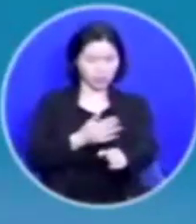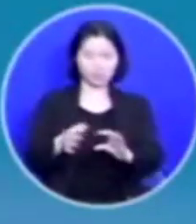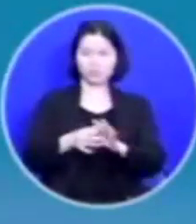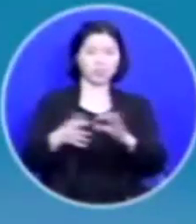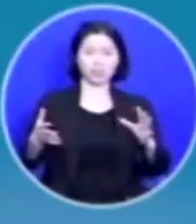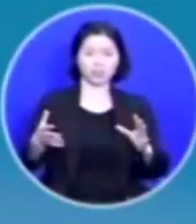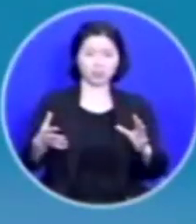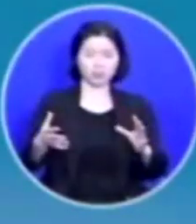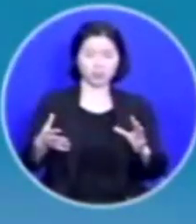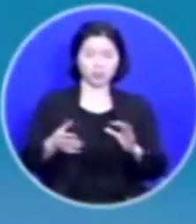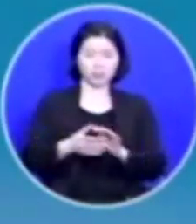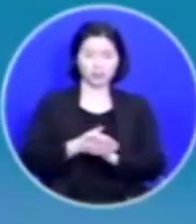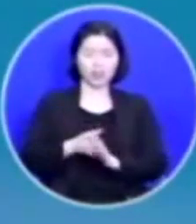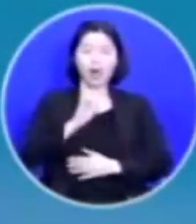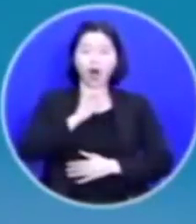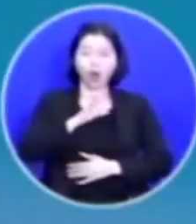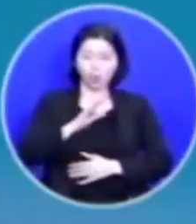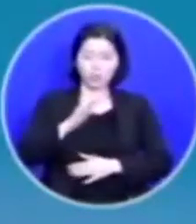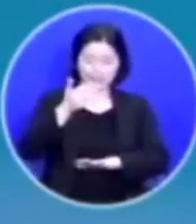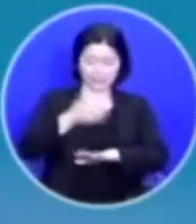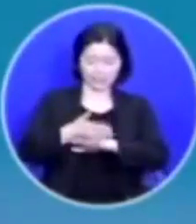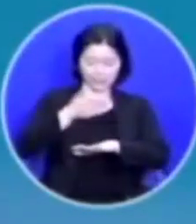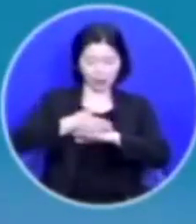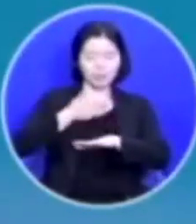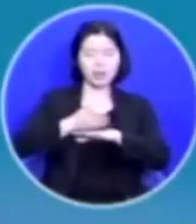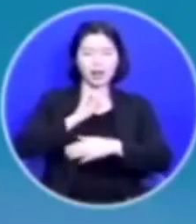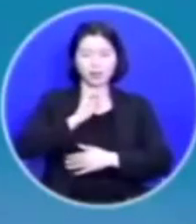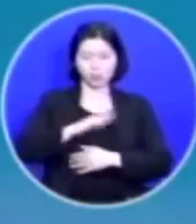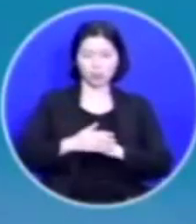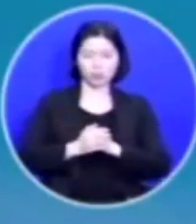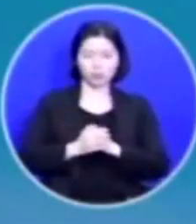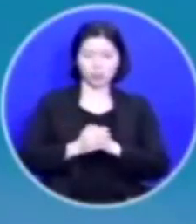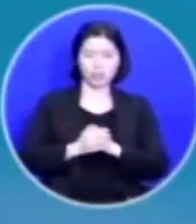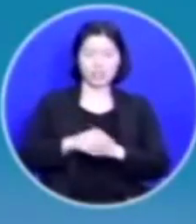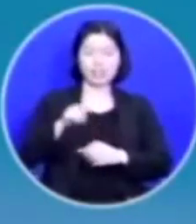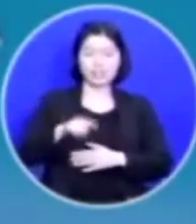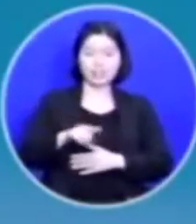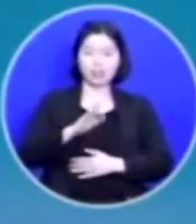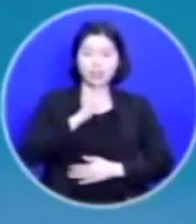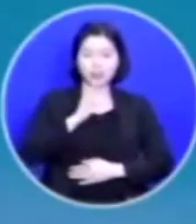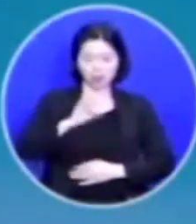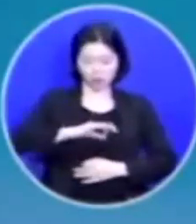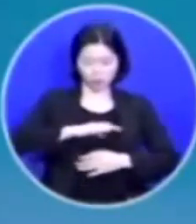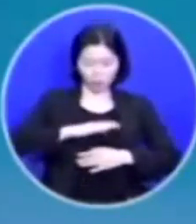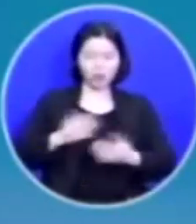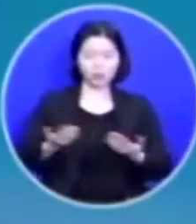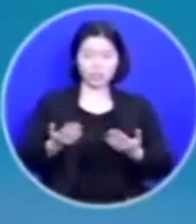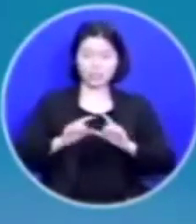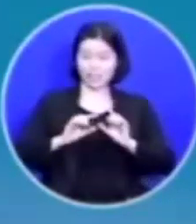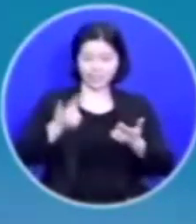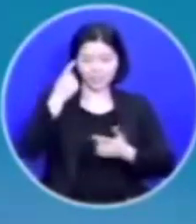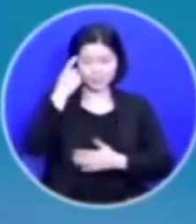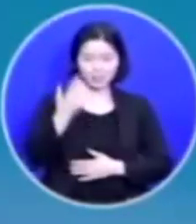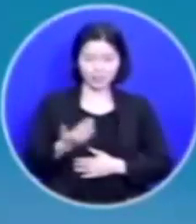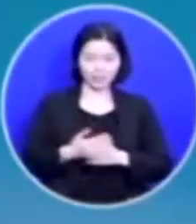오직 감사할 뿐이죠 이건 정말 놀라운 일이 아니겠습니까?